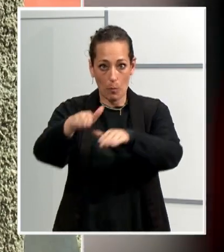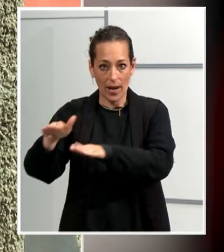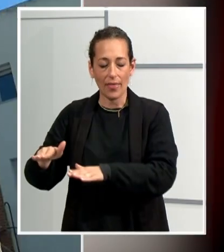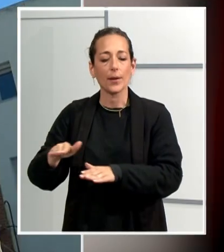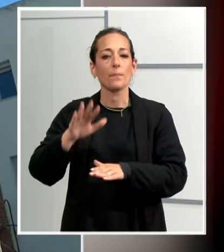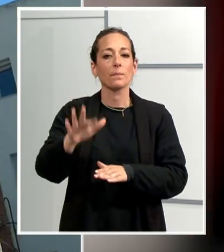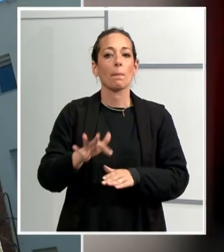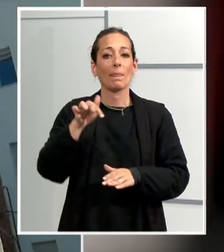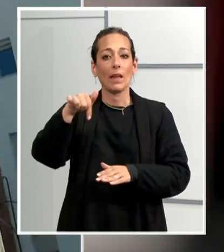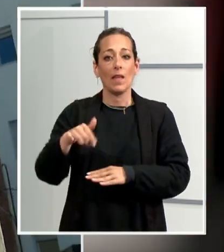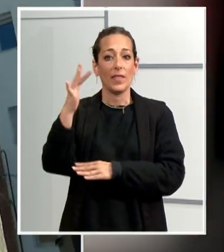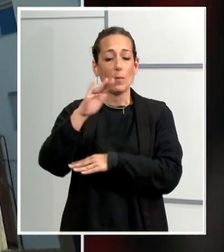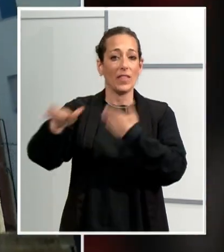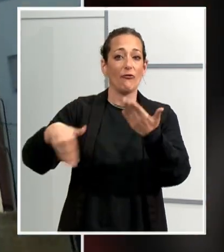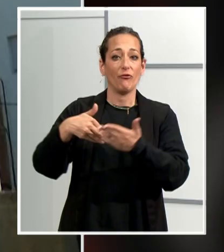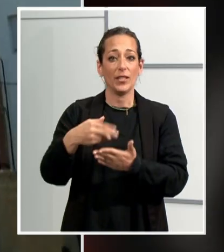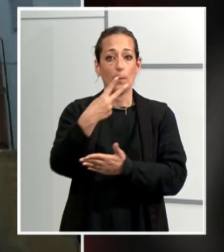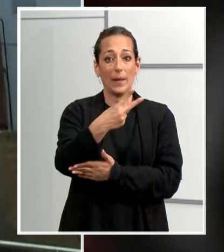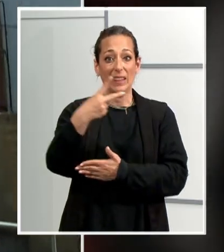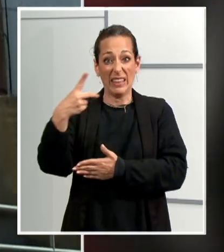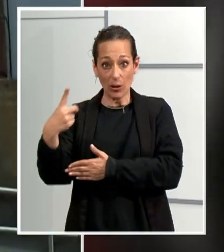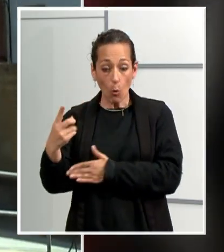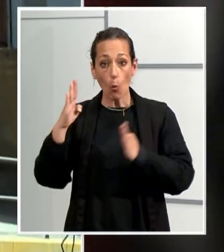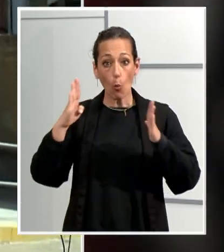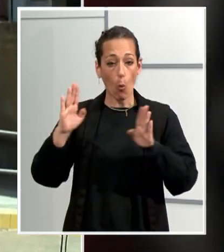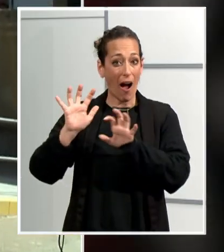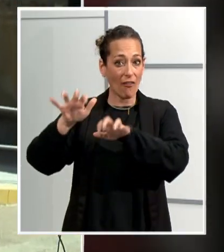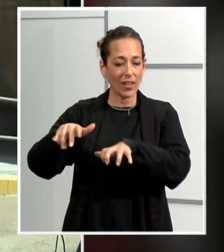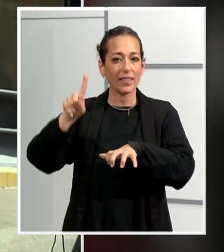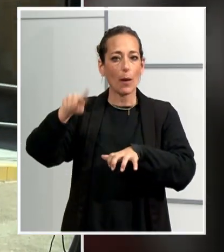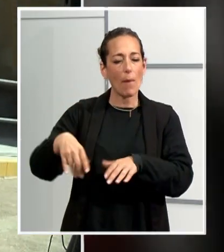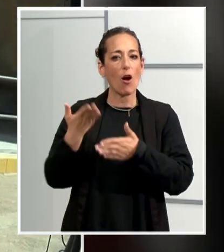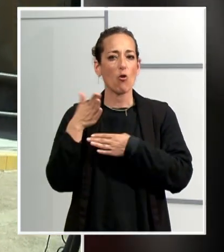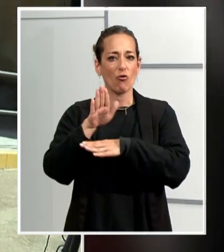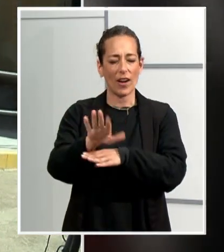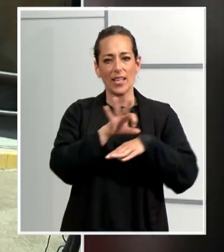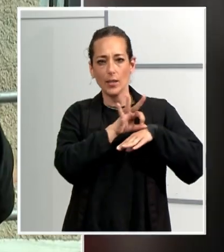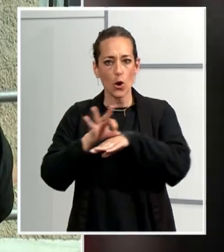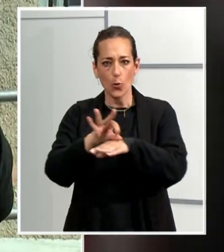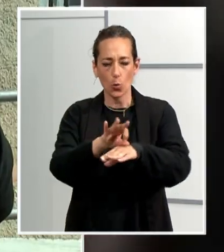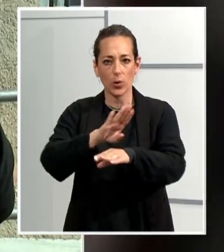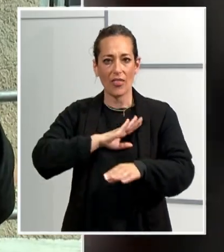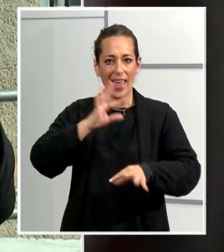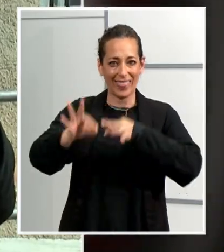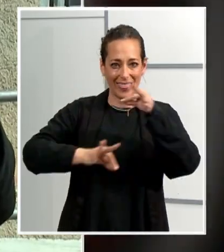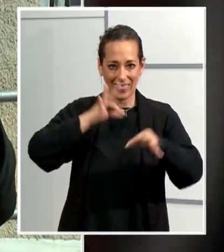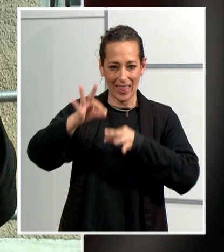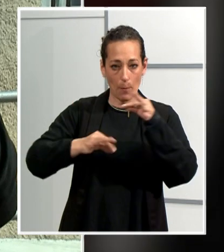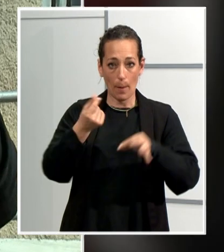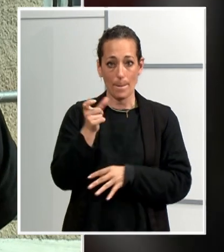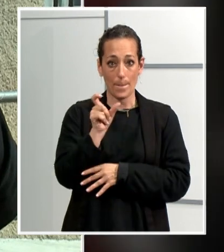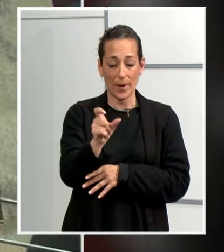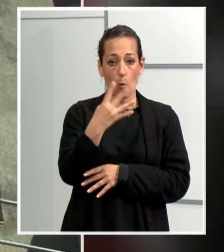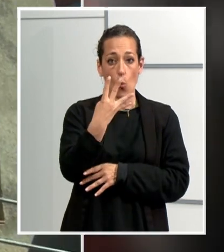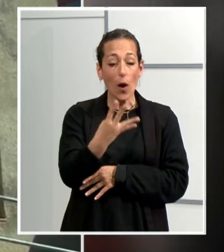al proper dia 21, Can Anglada també ofereix la ruta de la tapa i participen 13 bars i restaurants del barri. El preu de la tapa i la beguda és de